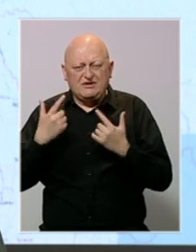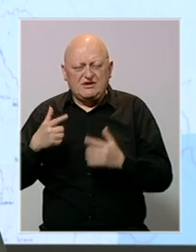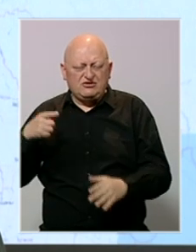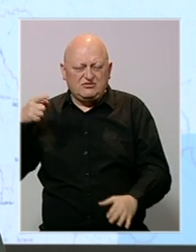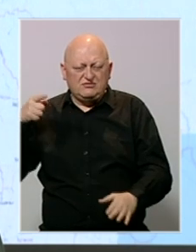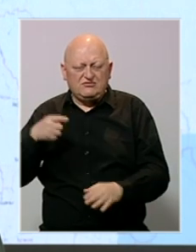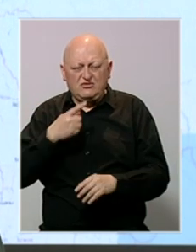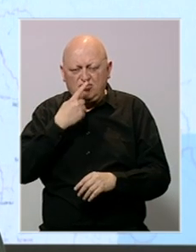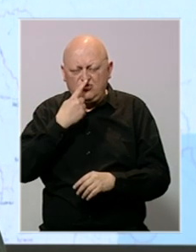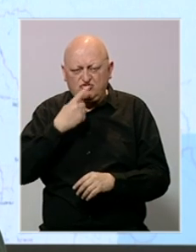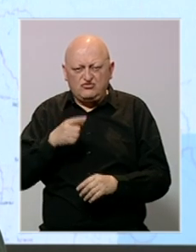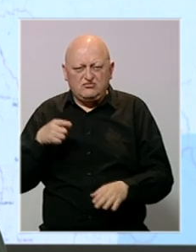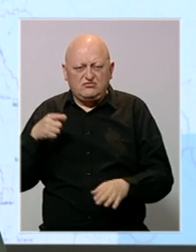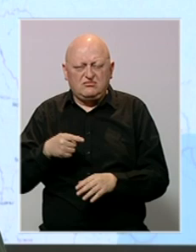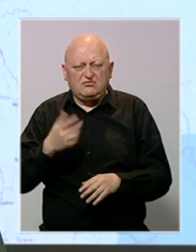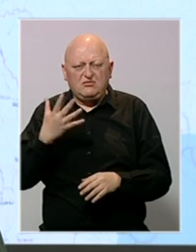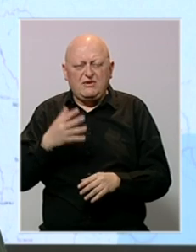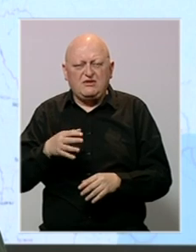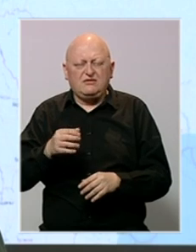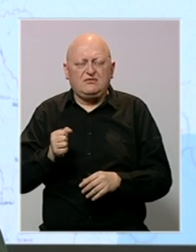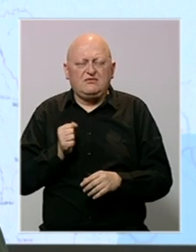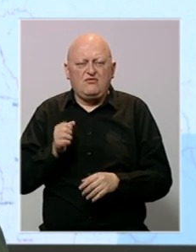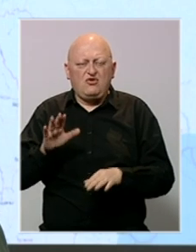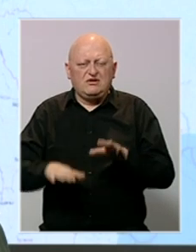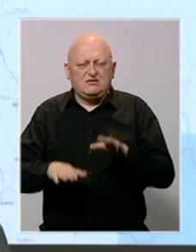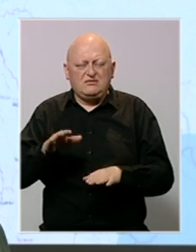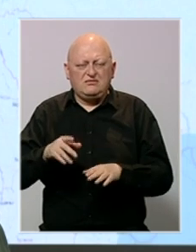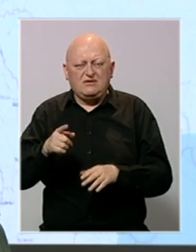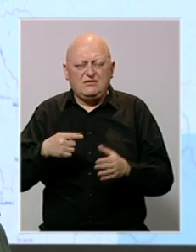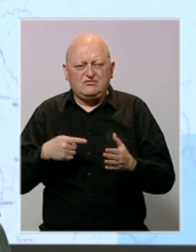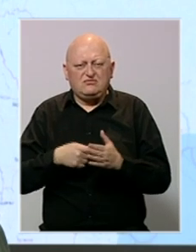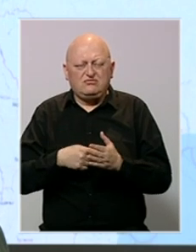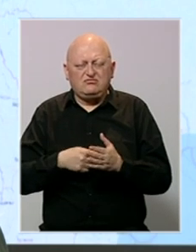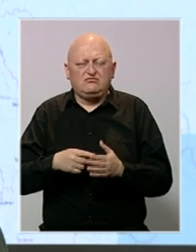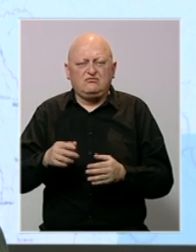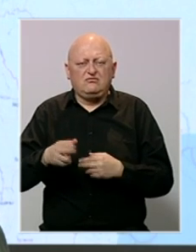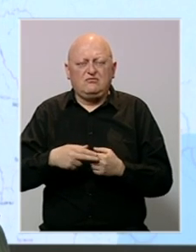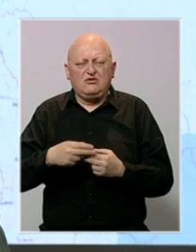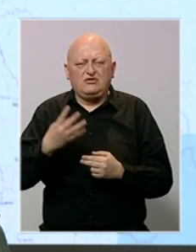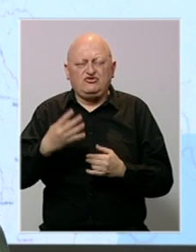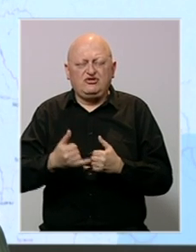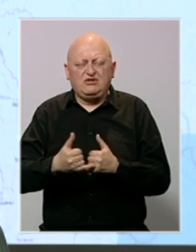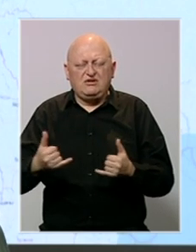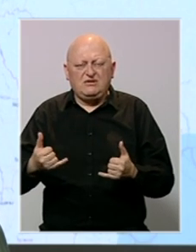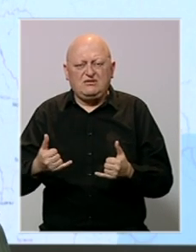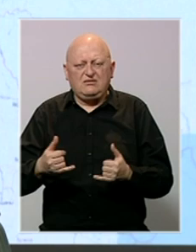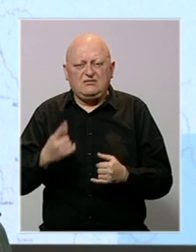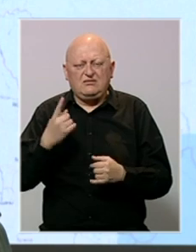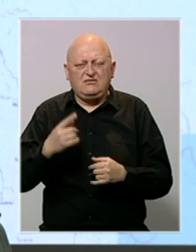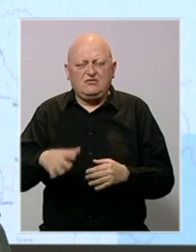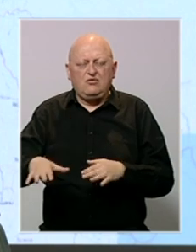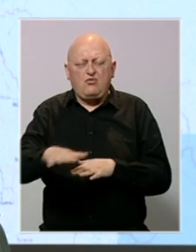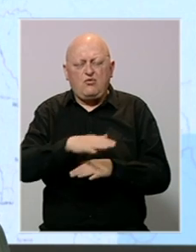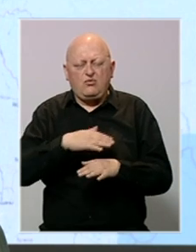rakete ruskih zračnih snaga pogodile su pet ukrajinskih vojni skladišta. Takvi ciljevi pogođeni su u blizini četiri grada, kao i na jednom